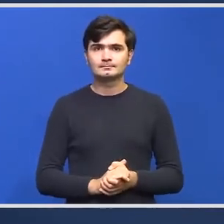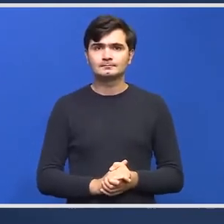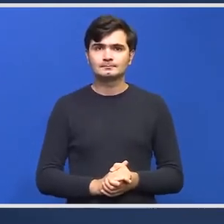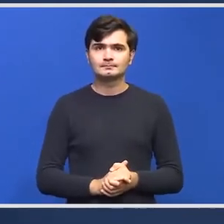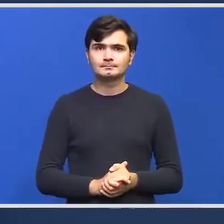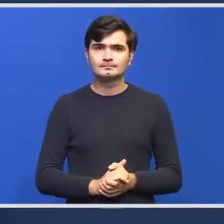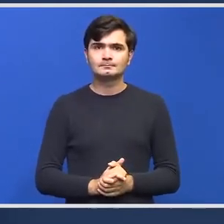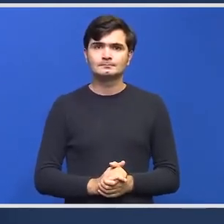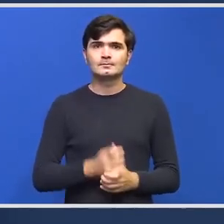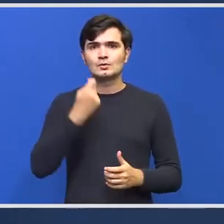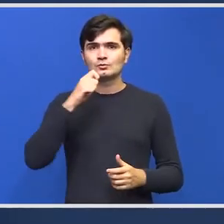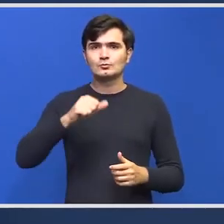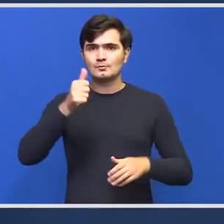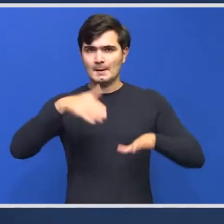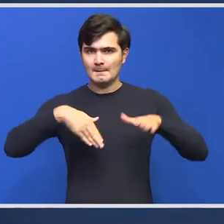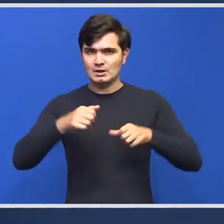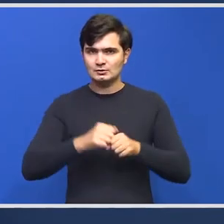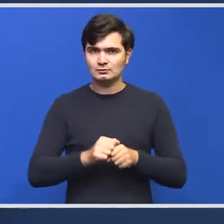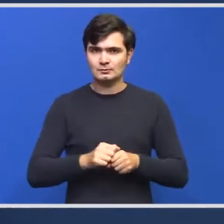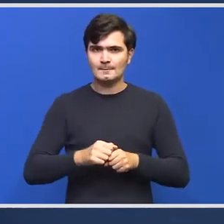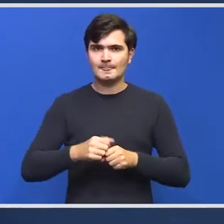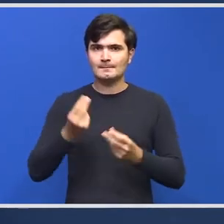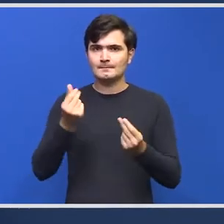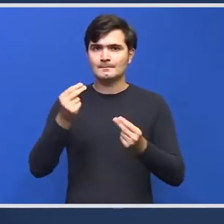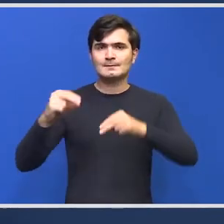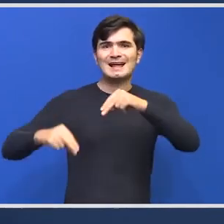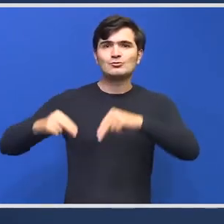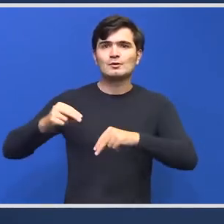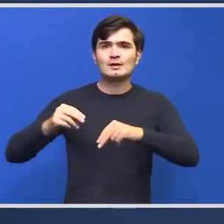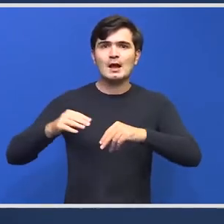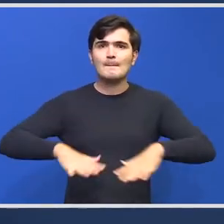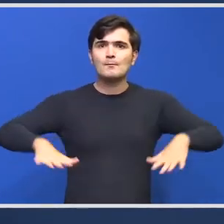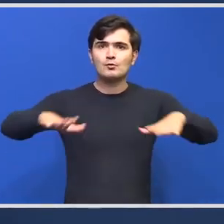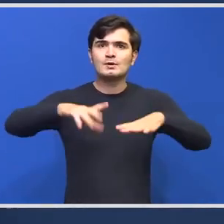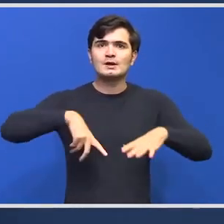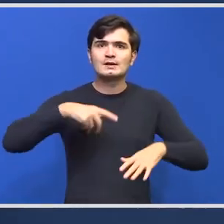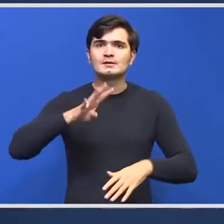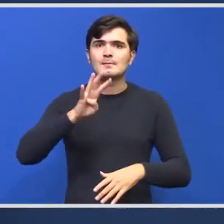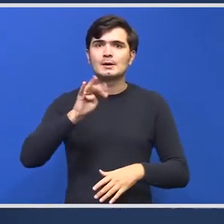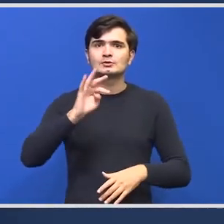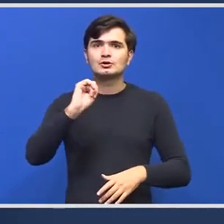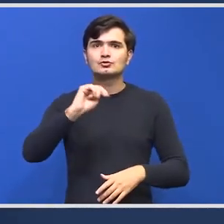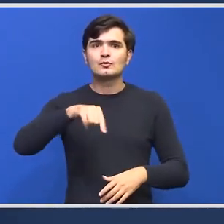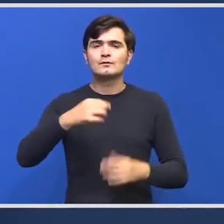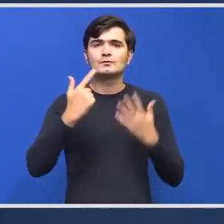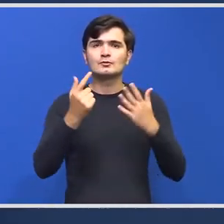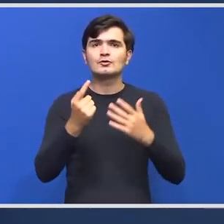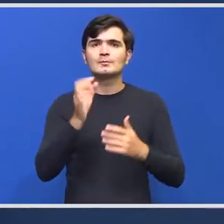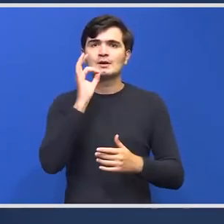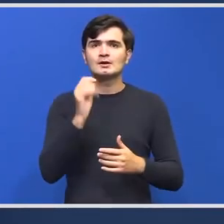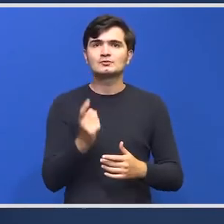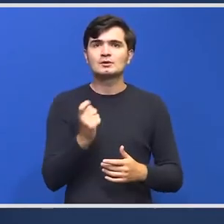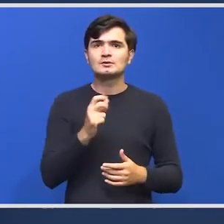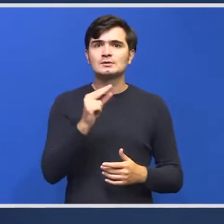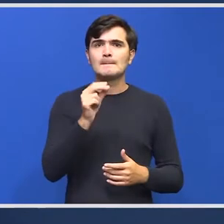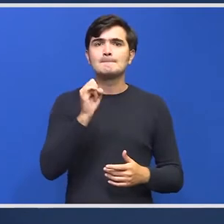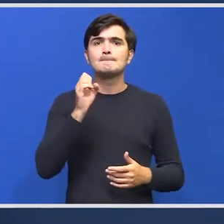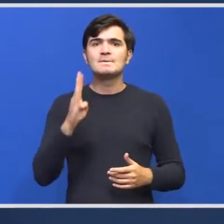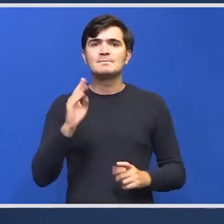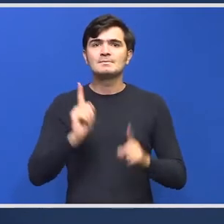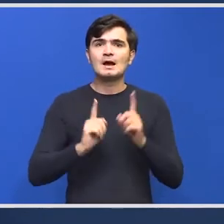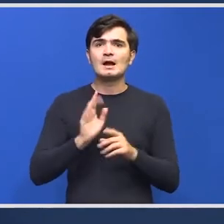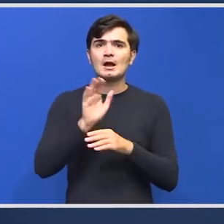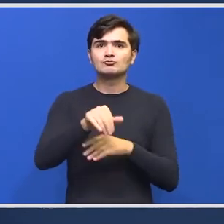Realitatea Plus. Să ajuns domnule premier, datoria publică a ajuns la 49,7% din produsul intern brut, la 50%